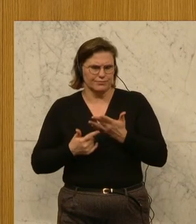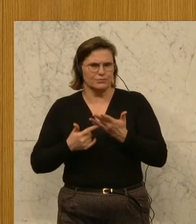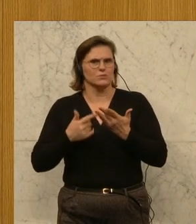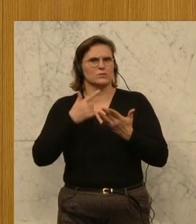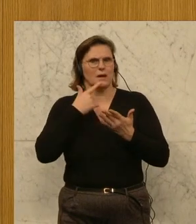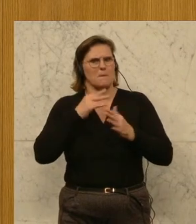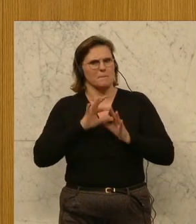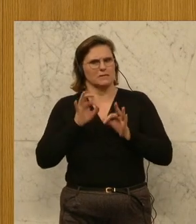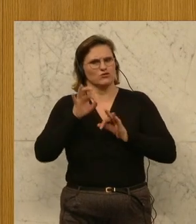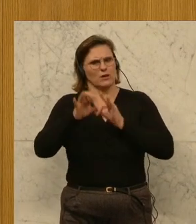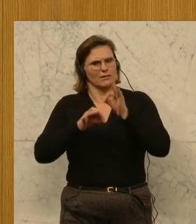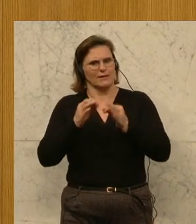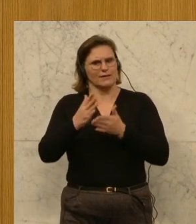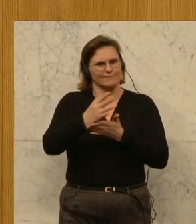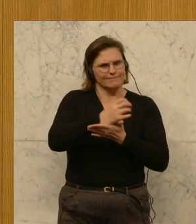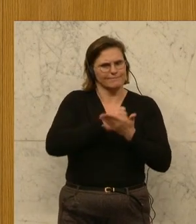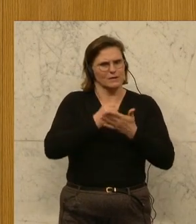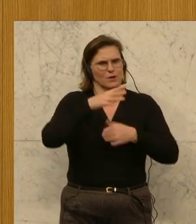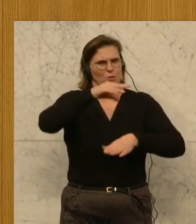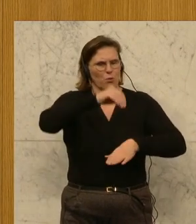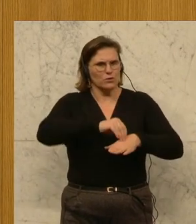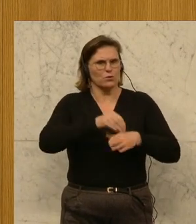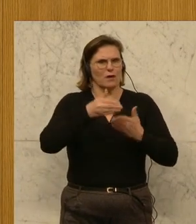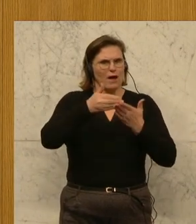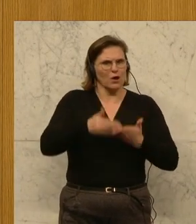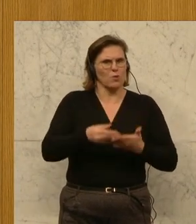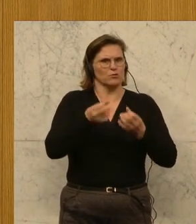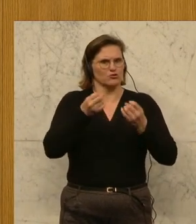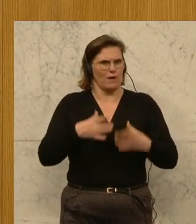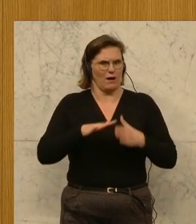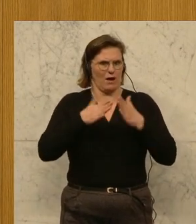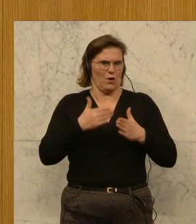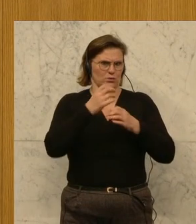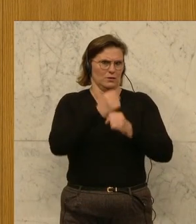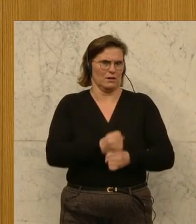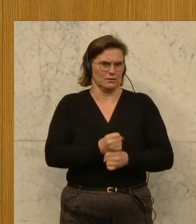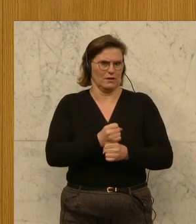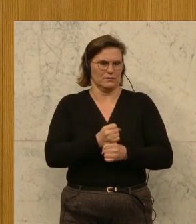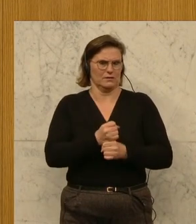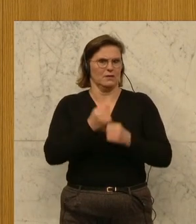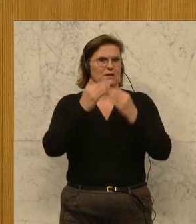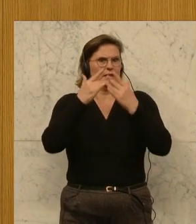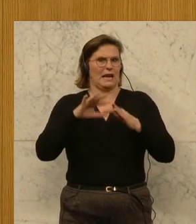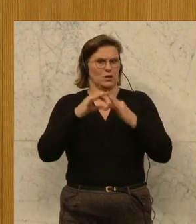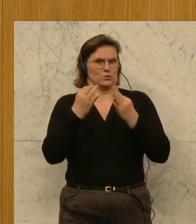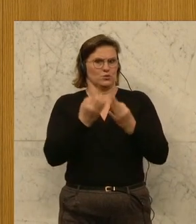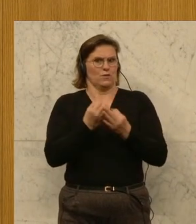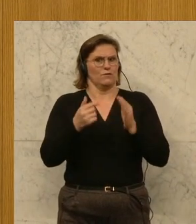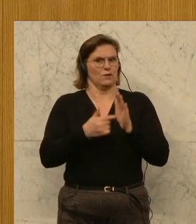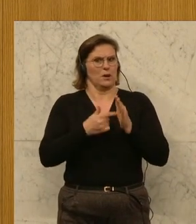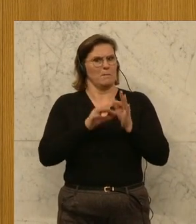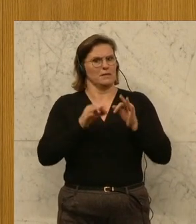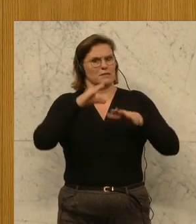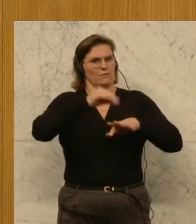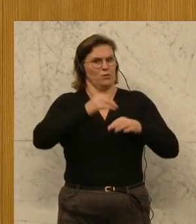Verbesserung der Energieeffizienz von Wohnungen, einkommensschwacher Haushalte. Der Rechnungshof fordert also eine Verbesserung der Wohnsituation